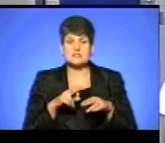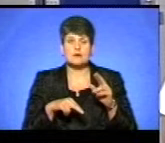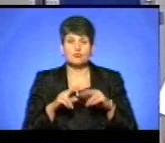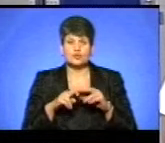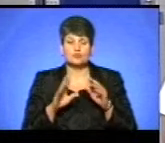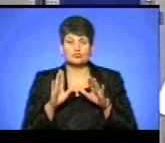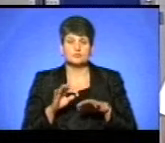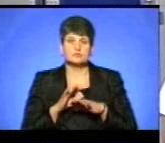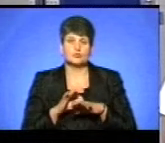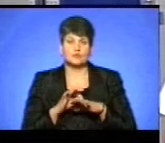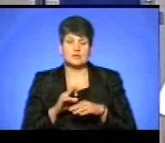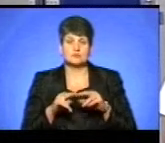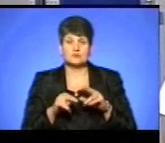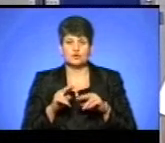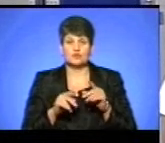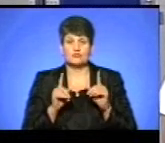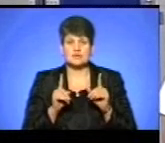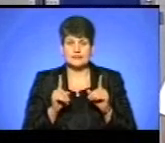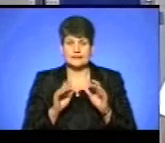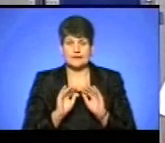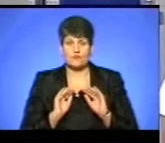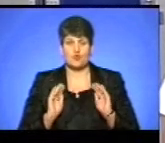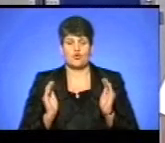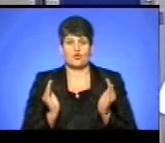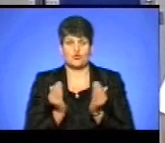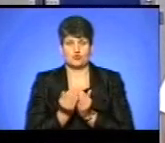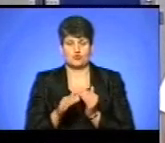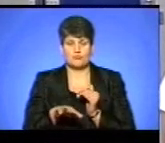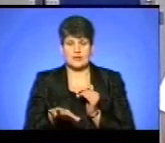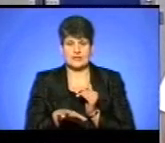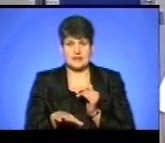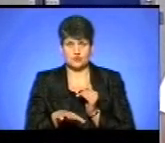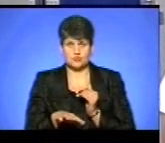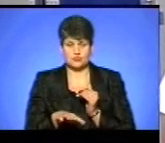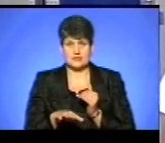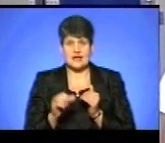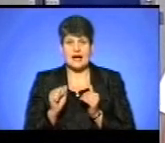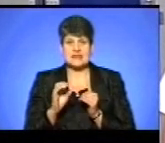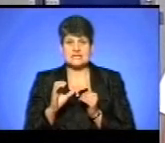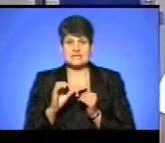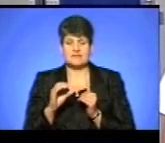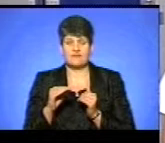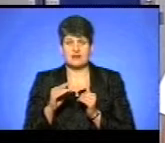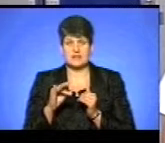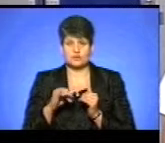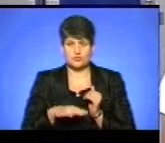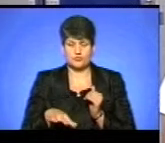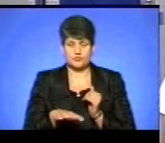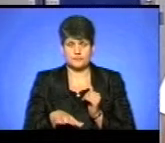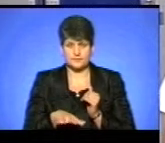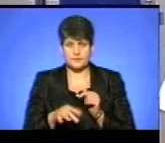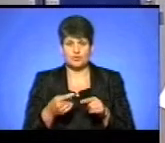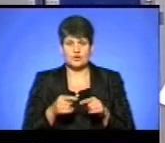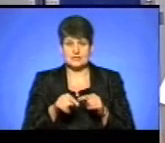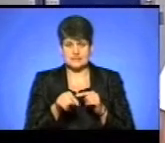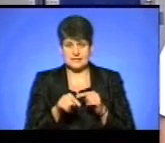що вони будуть вести забудову тільки в обороженому майданчику, тобто на асфальтованому майданчику, оскільки